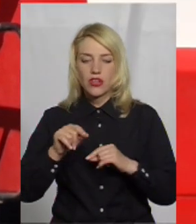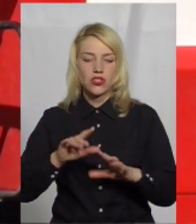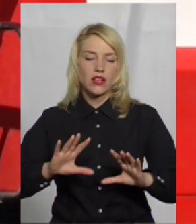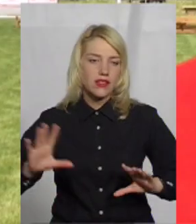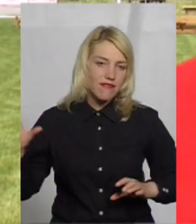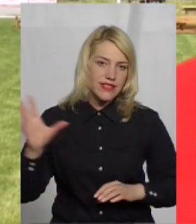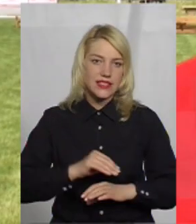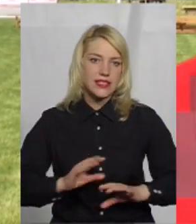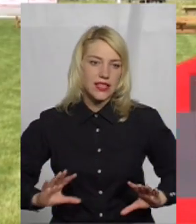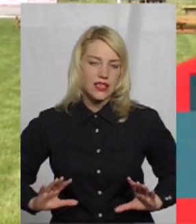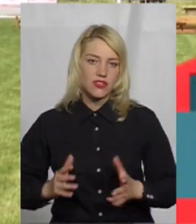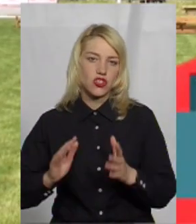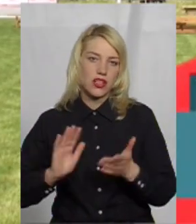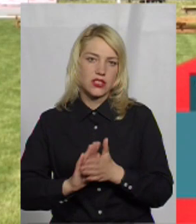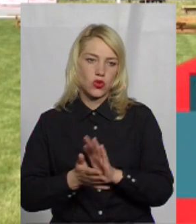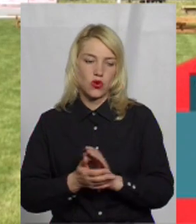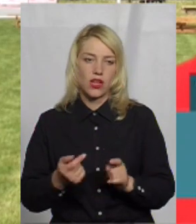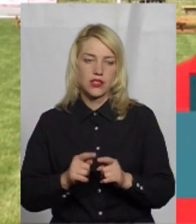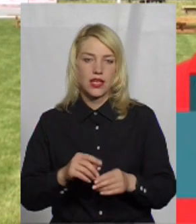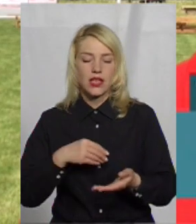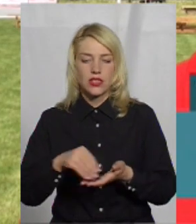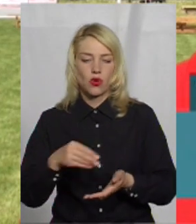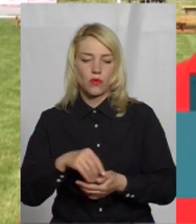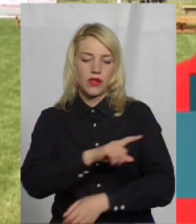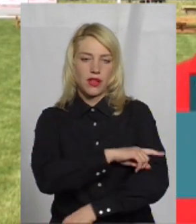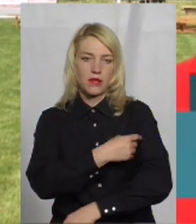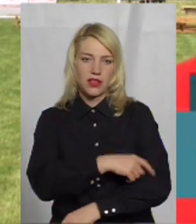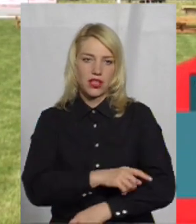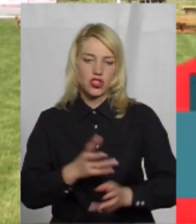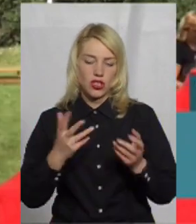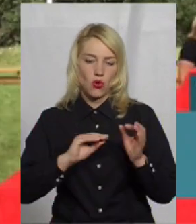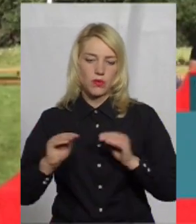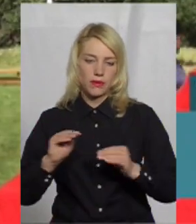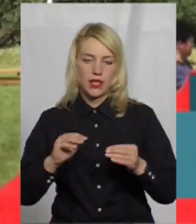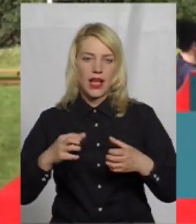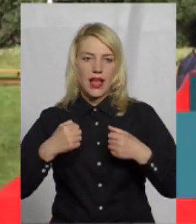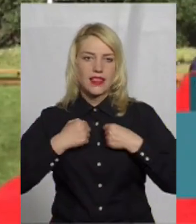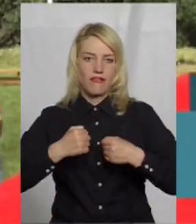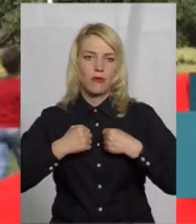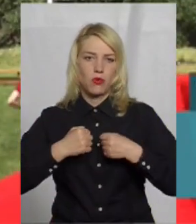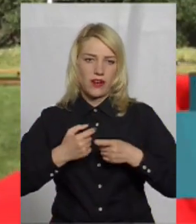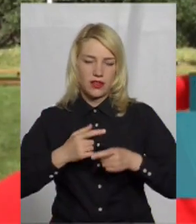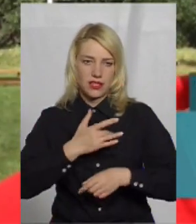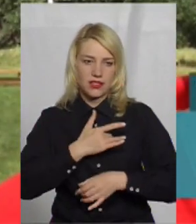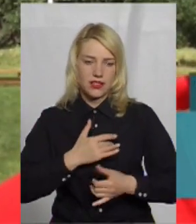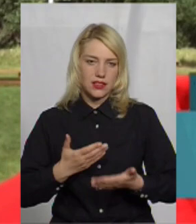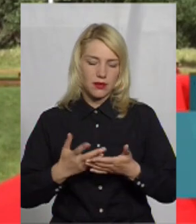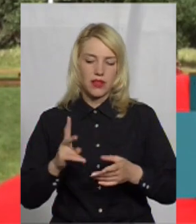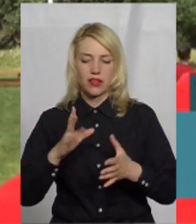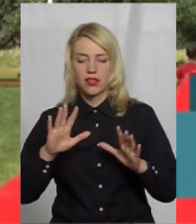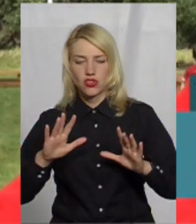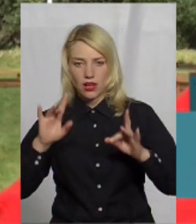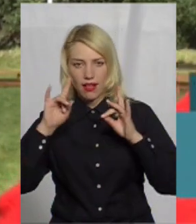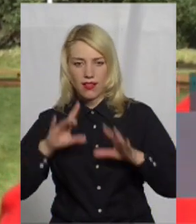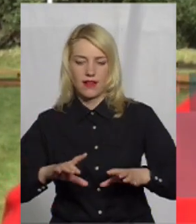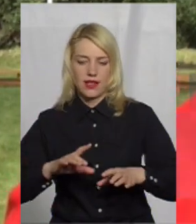ситуації. Закупили домедичне обладнання, це автоматичний зовнішній дефібрилятор. Не дай Бог, якщо екстренний стан в когось